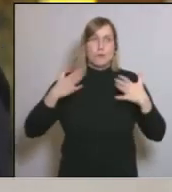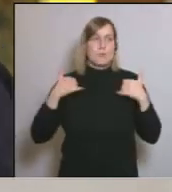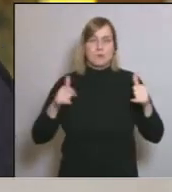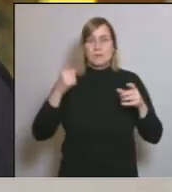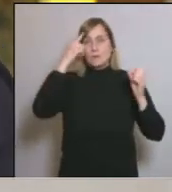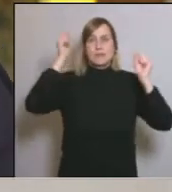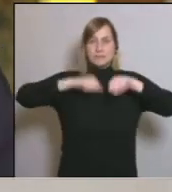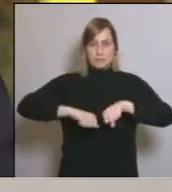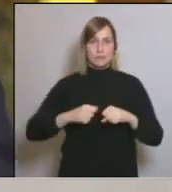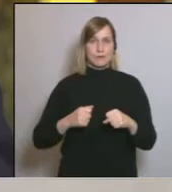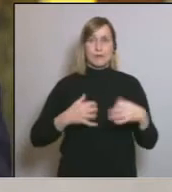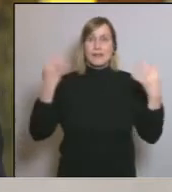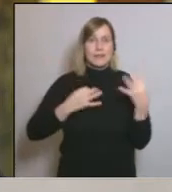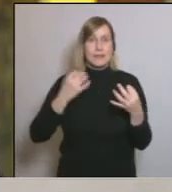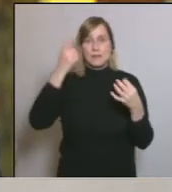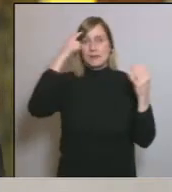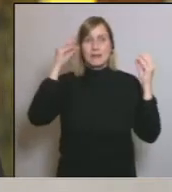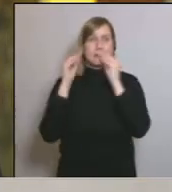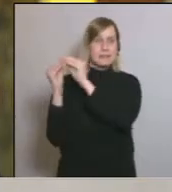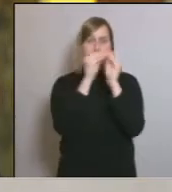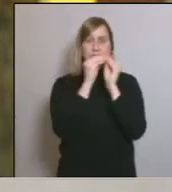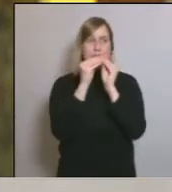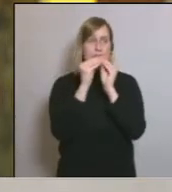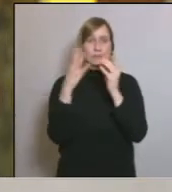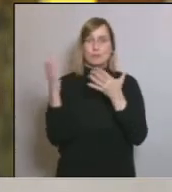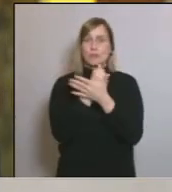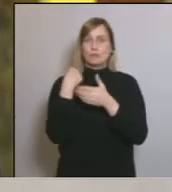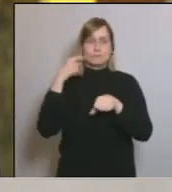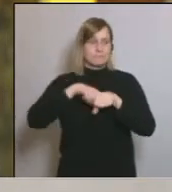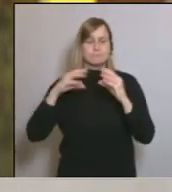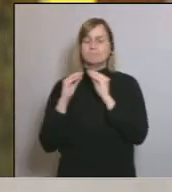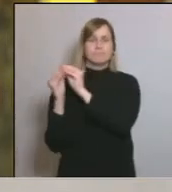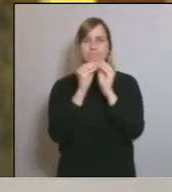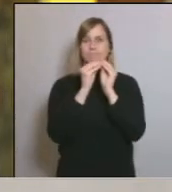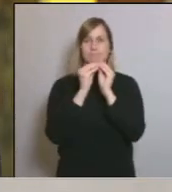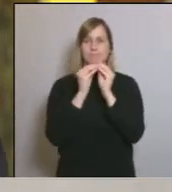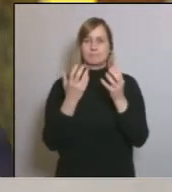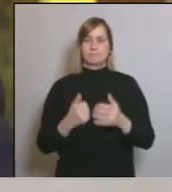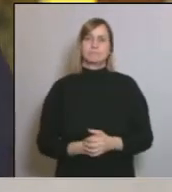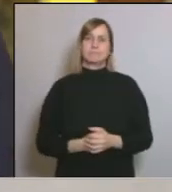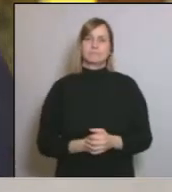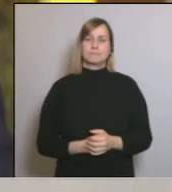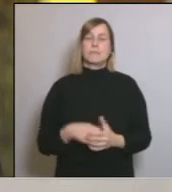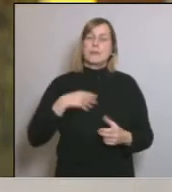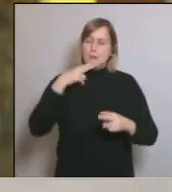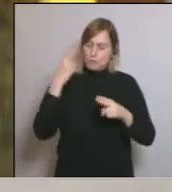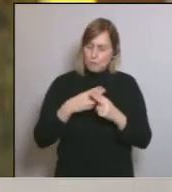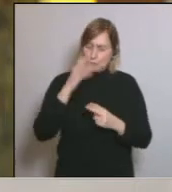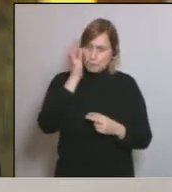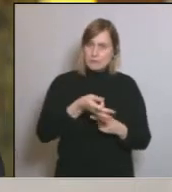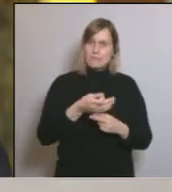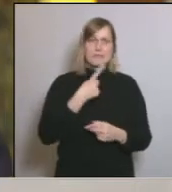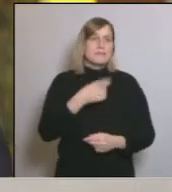i les hem de prendre totes a l'hora. Hem de decidir-ho tot a l'hora. i serà dur i serà molt